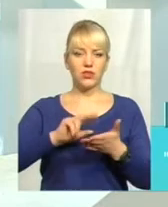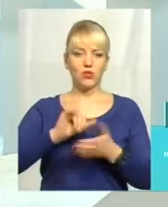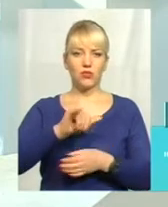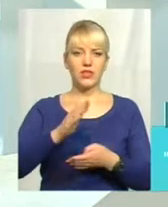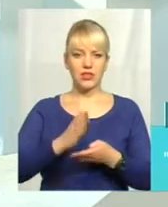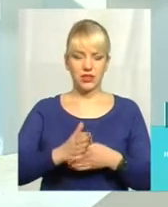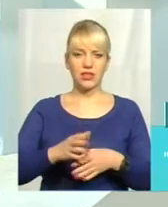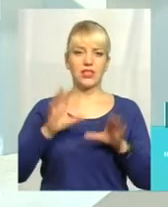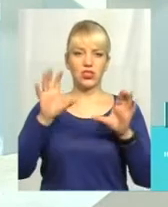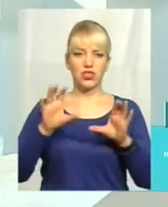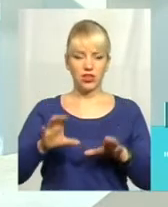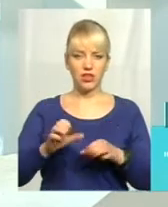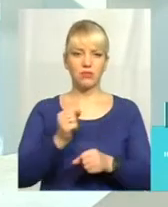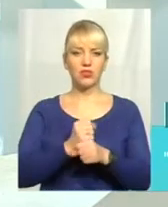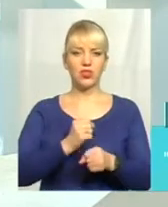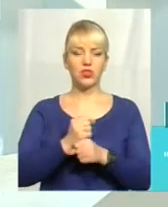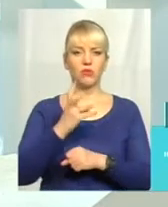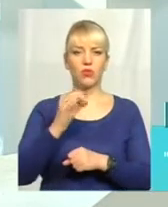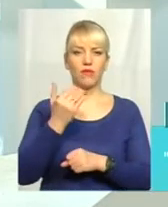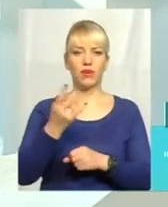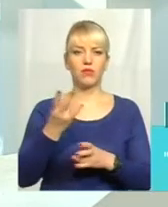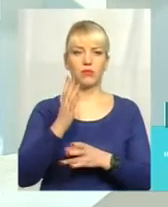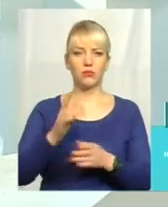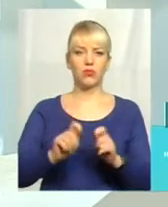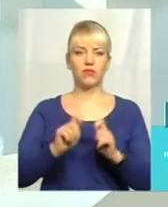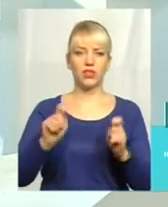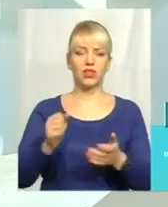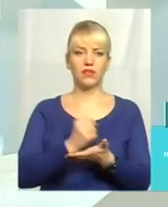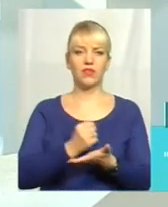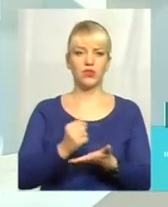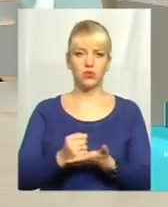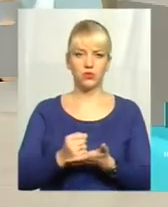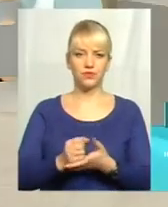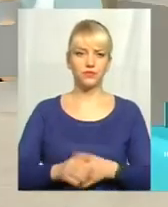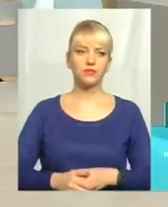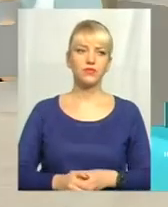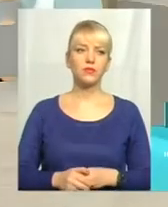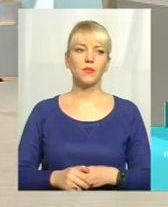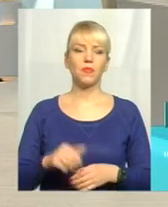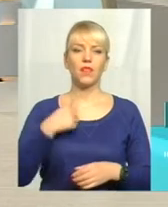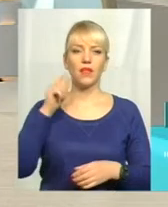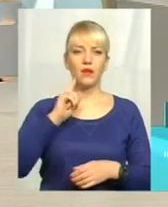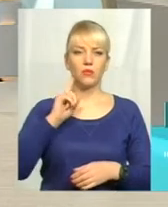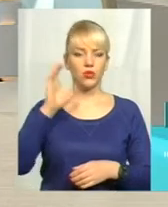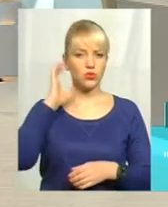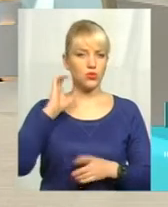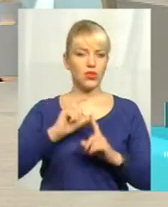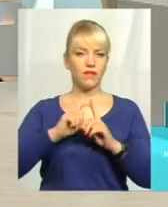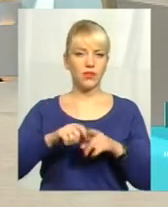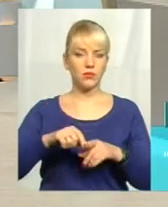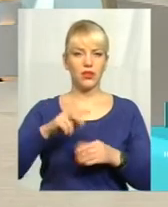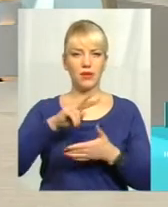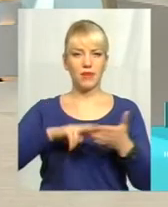є чинним, він є діючим. Але вам треба буде тоді відкрити просто візу. Я поки слухала відповідь, паралельно